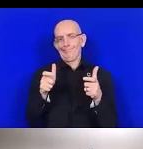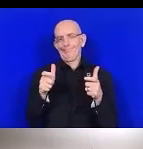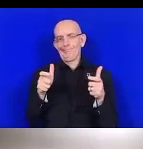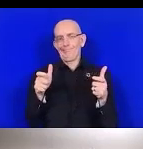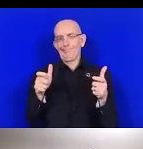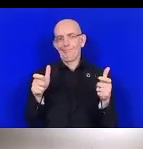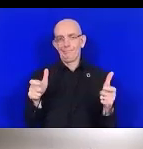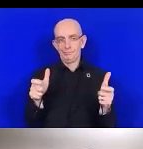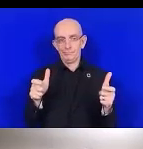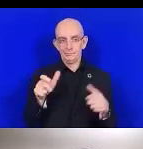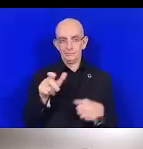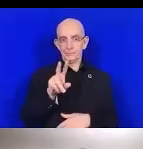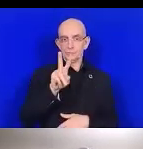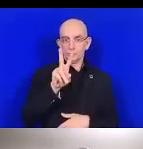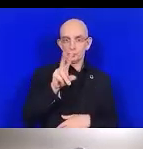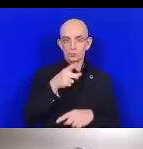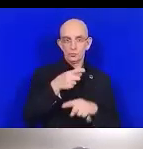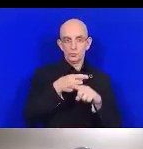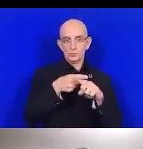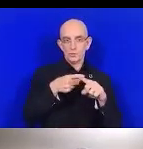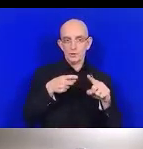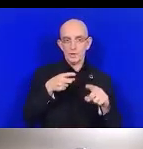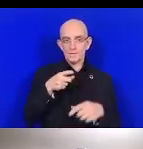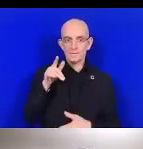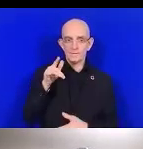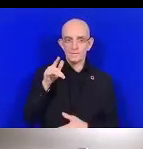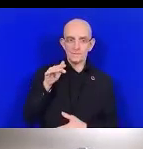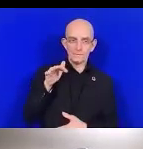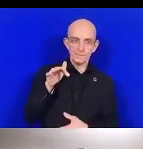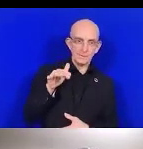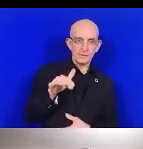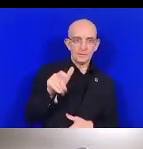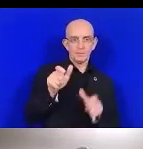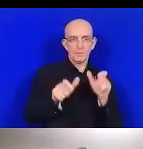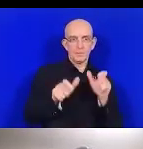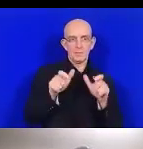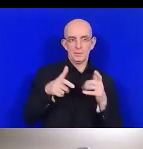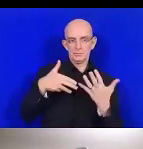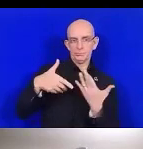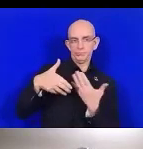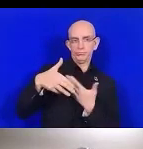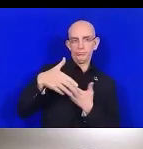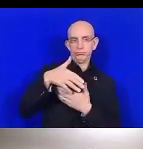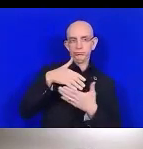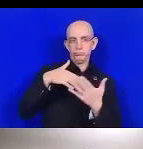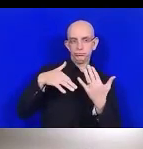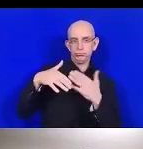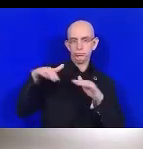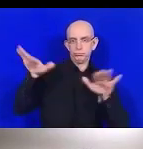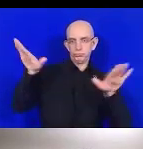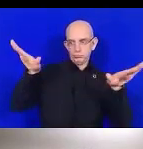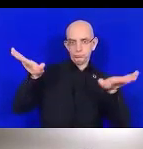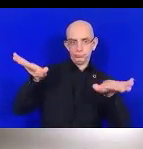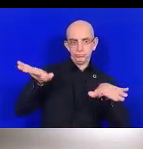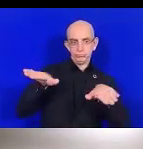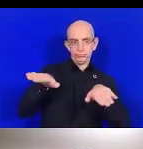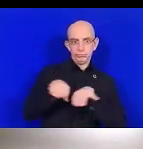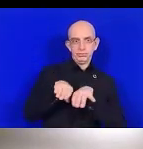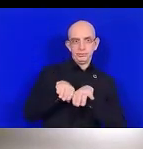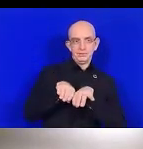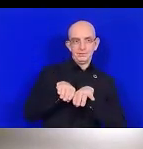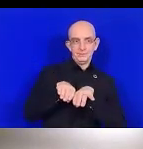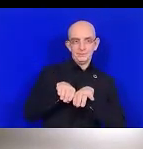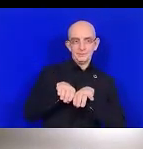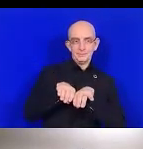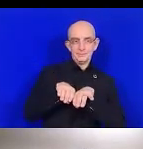dans une vallée géographique et elle a été développée sur la base des fleuves,